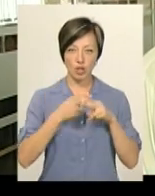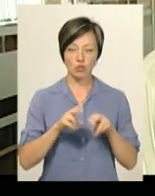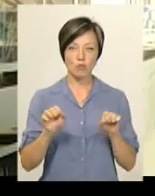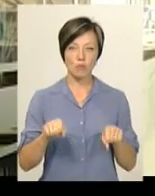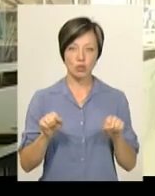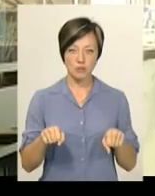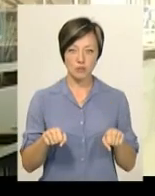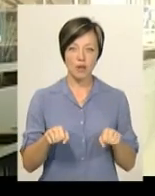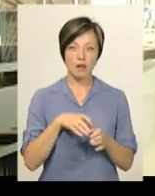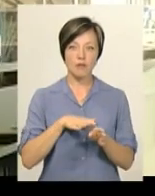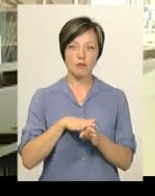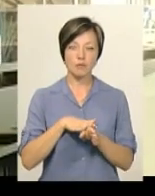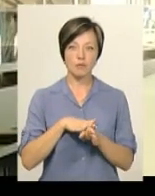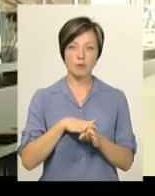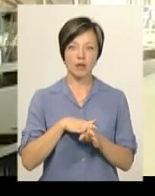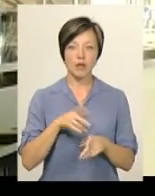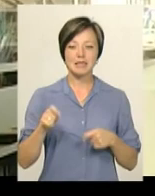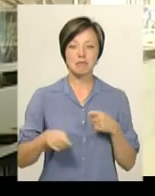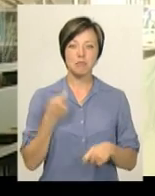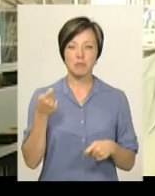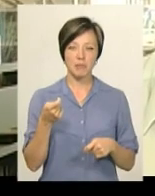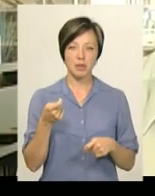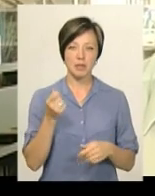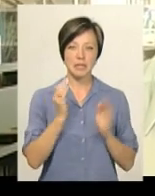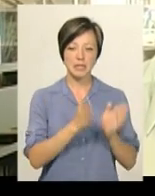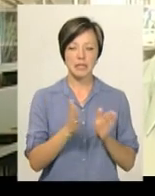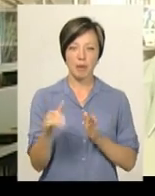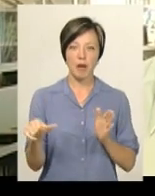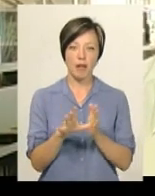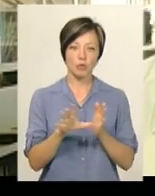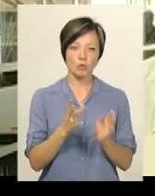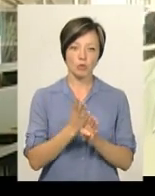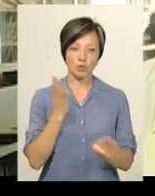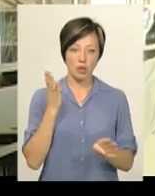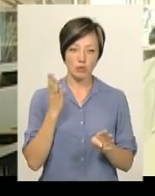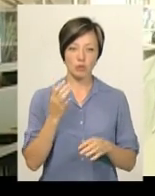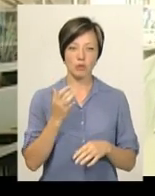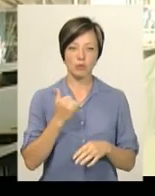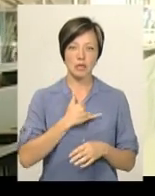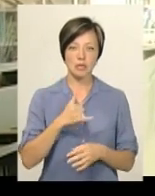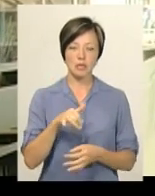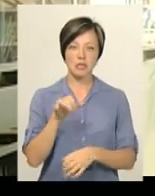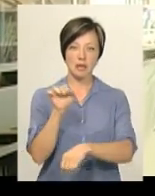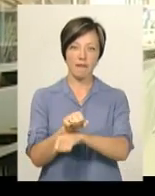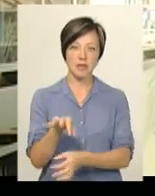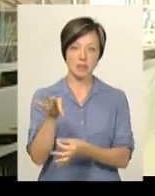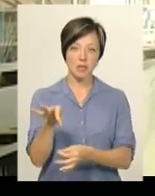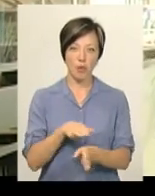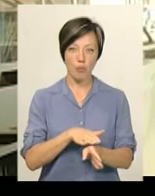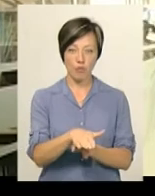можливості. Відбувся технічні збії системи електронної черги, МАЗ зависла вона повністю.